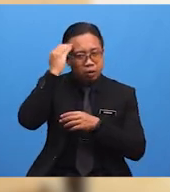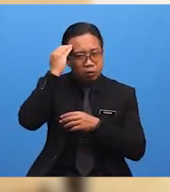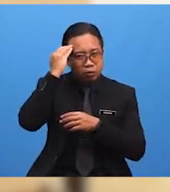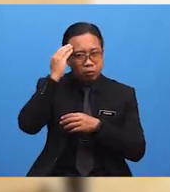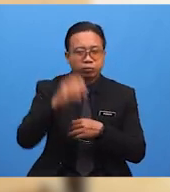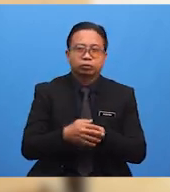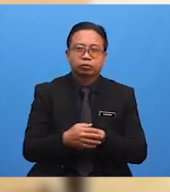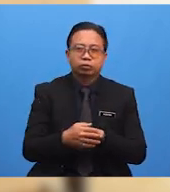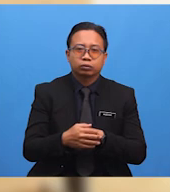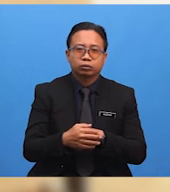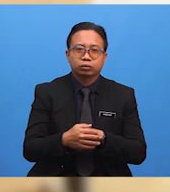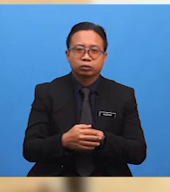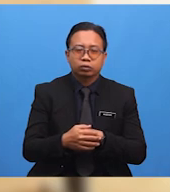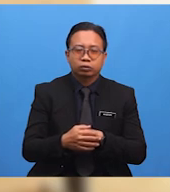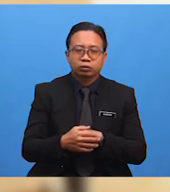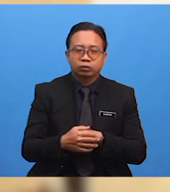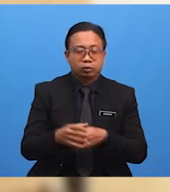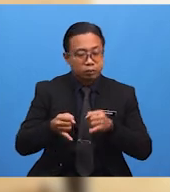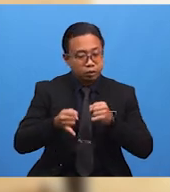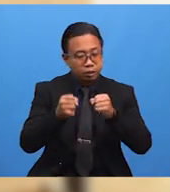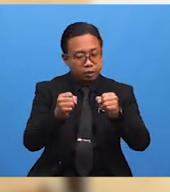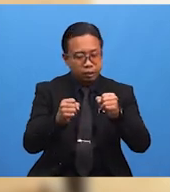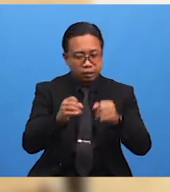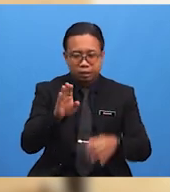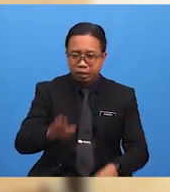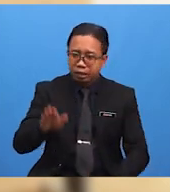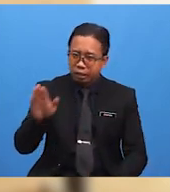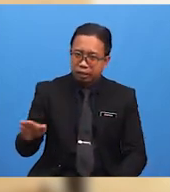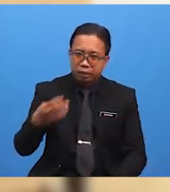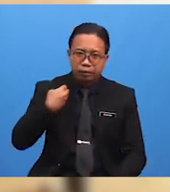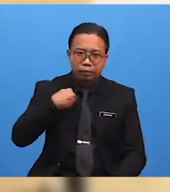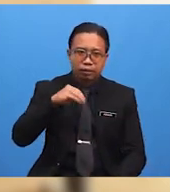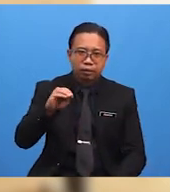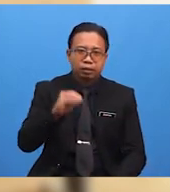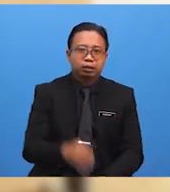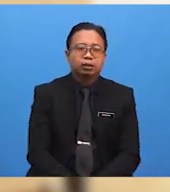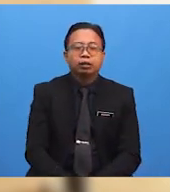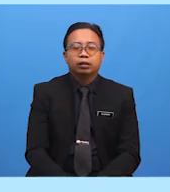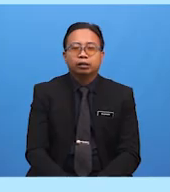Perkembangan Perjalanan Anak-anak Mereka